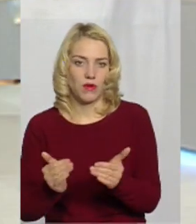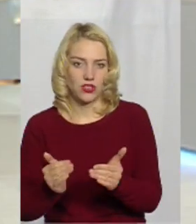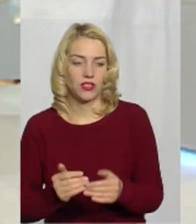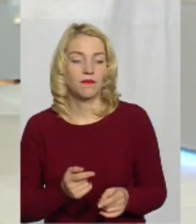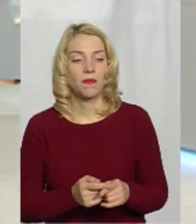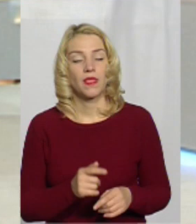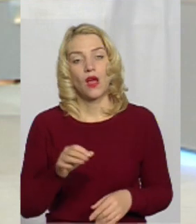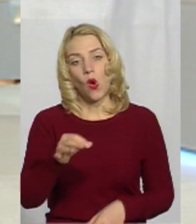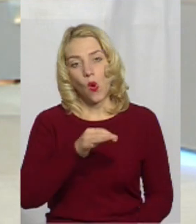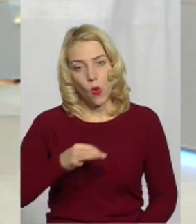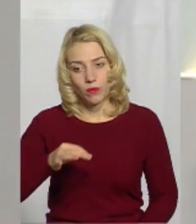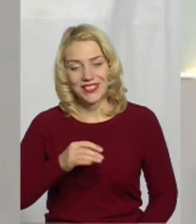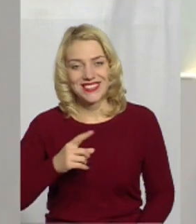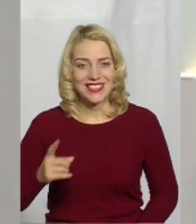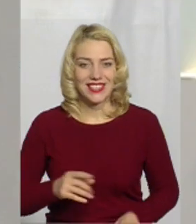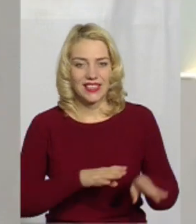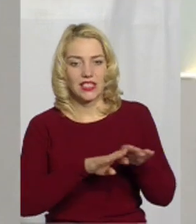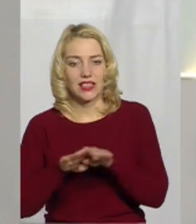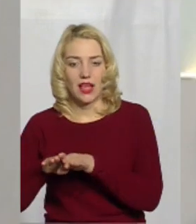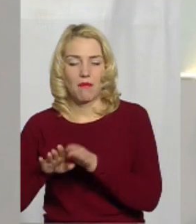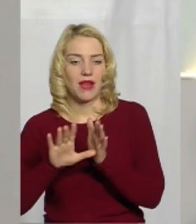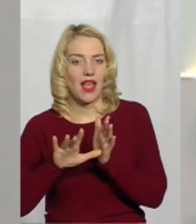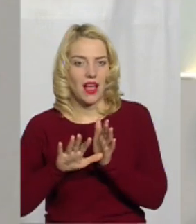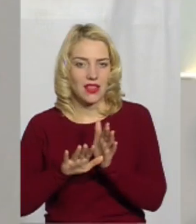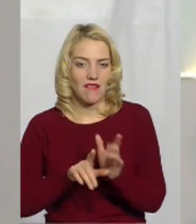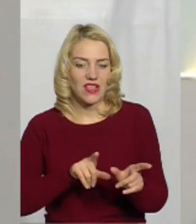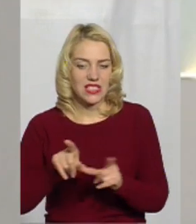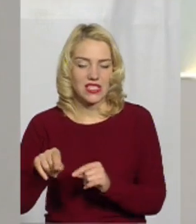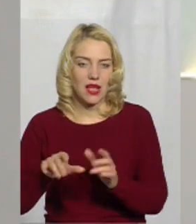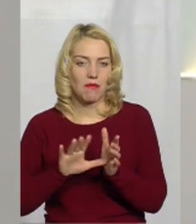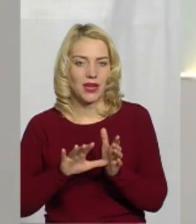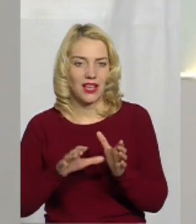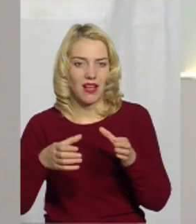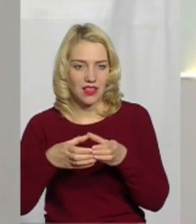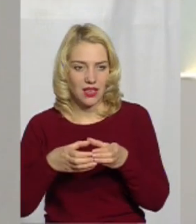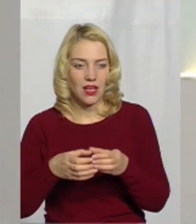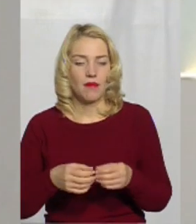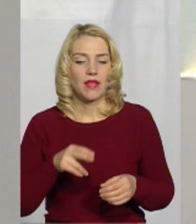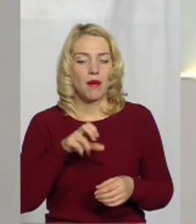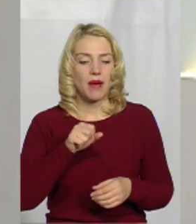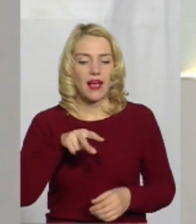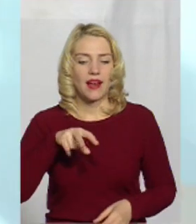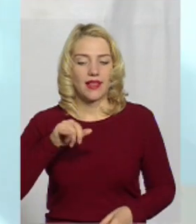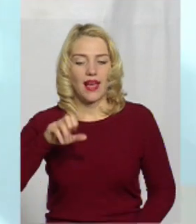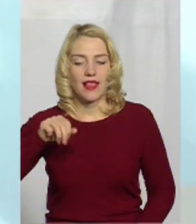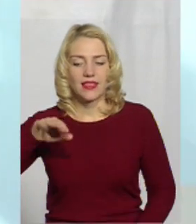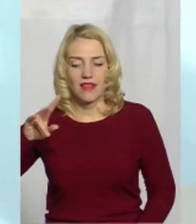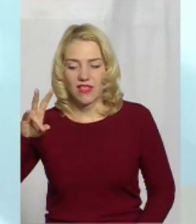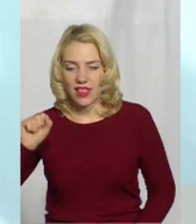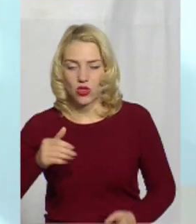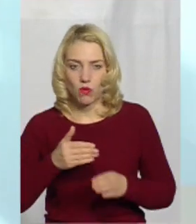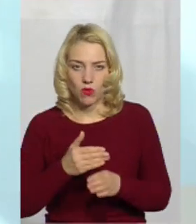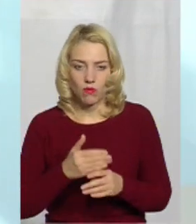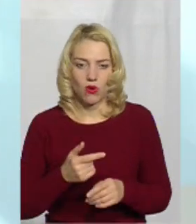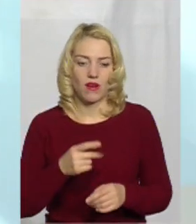області єдина бригада, виїзна бригада паліативної допомоги, працює вона у Хмельницькому.